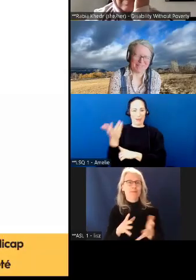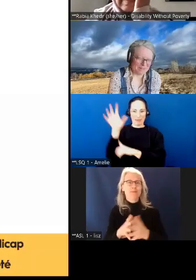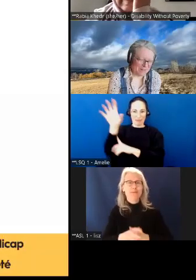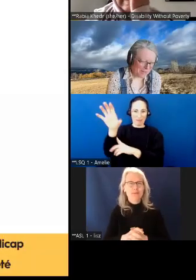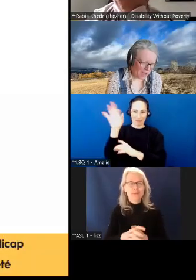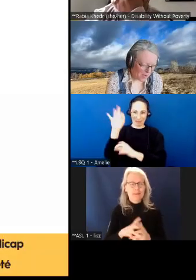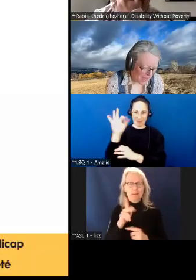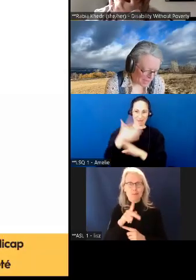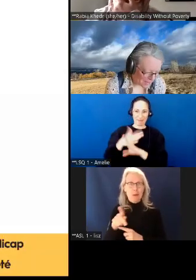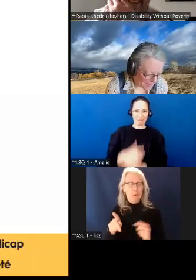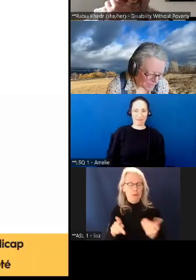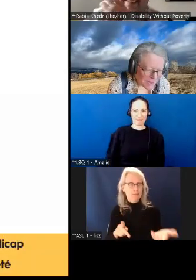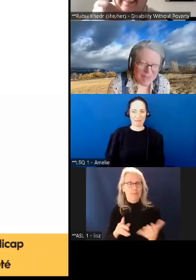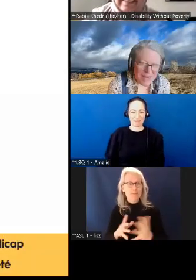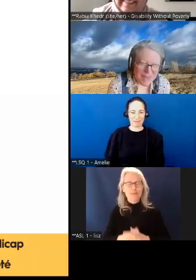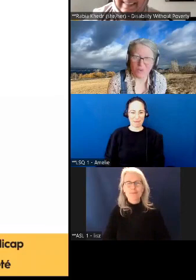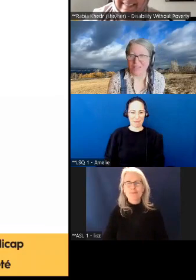Voilà.